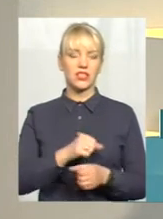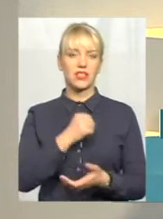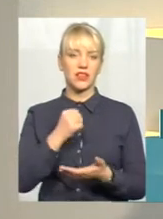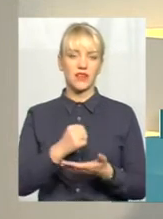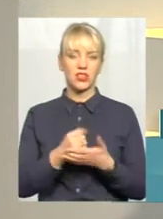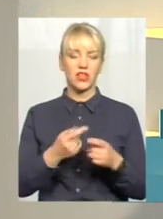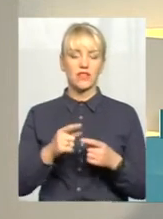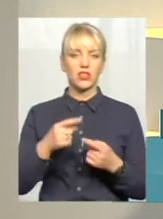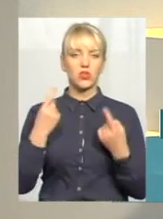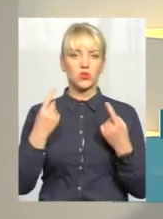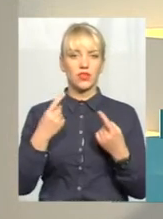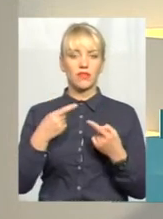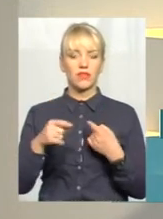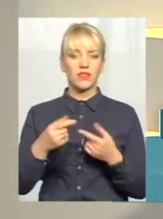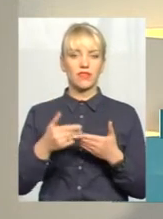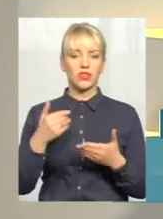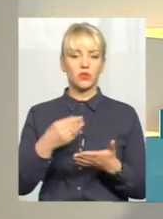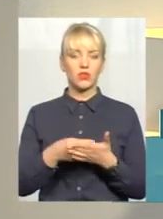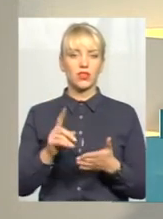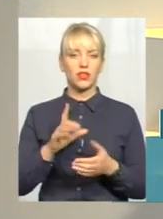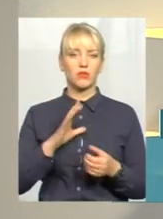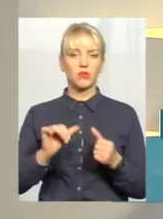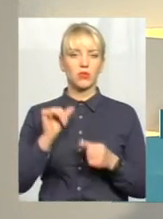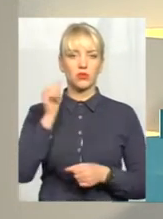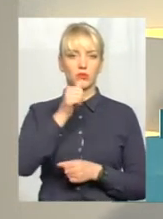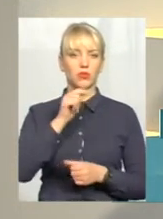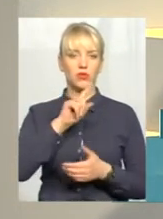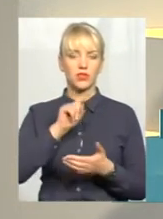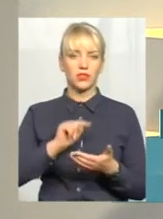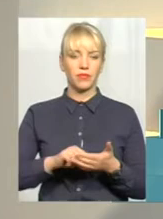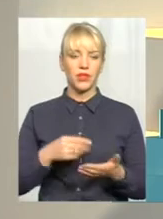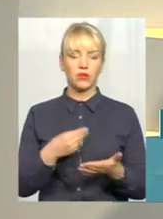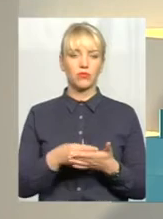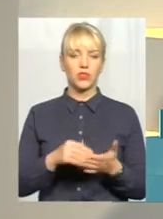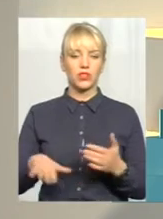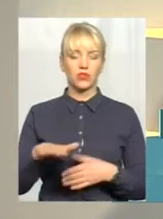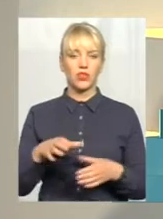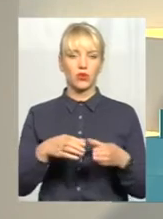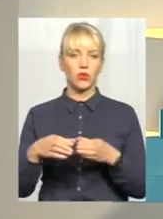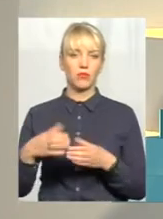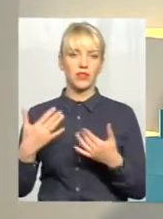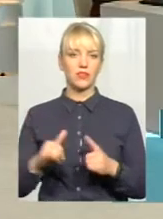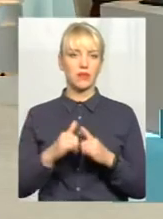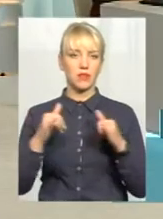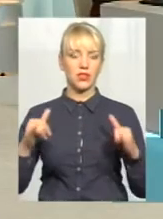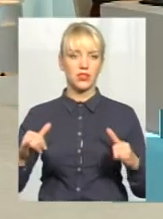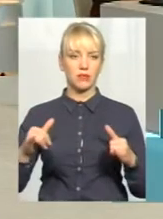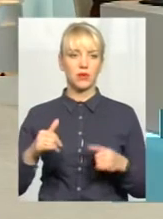Він суттєво відрізняється від бюджету, який був минулого року? Ну, бюджети територіальних громад стали більшими.